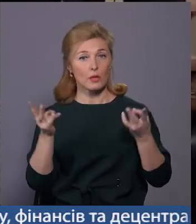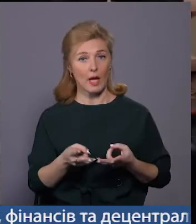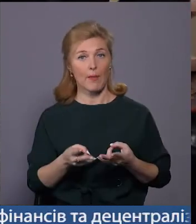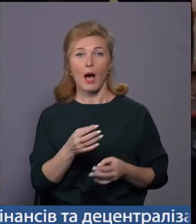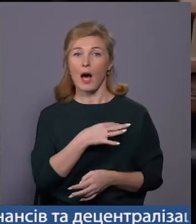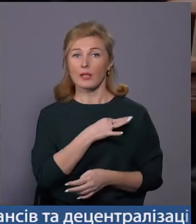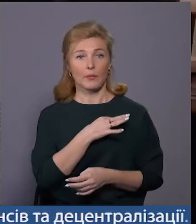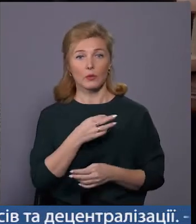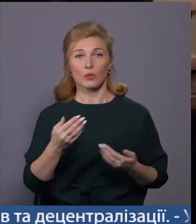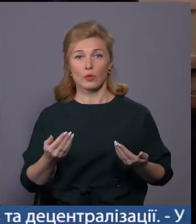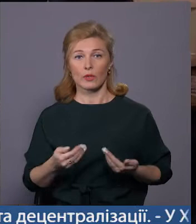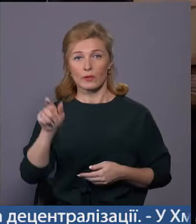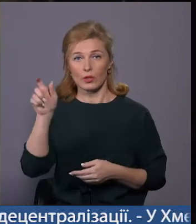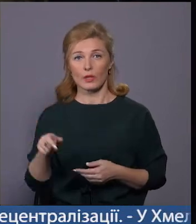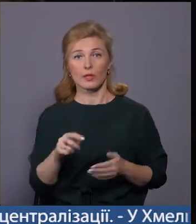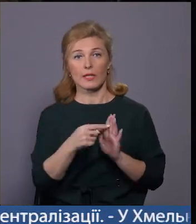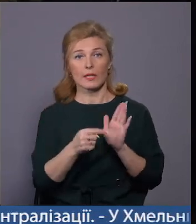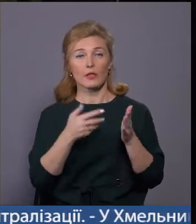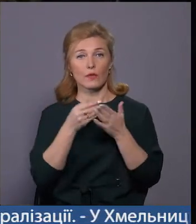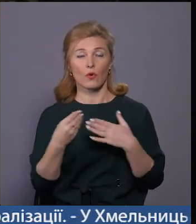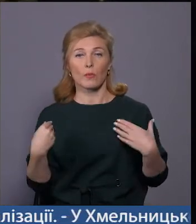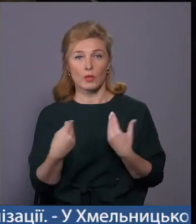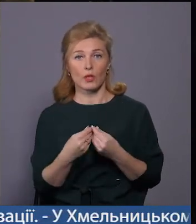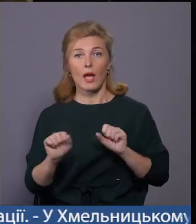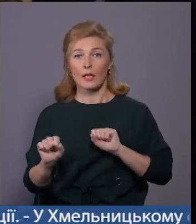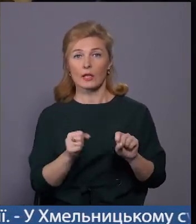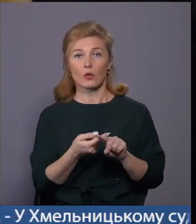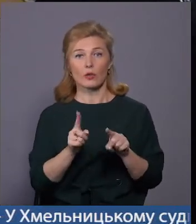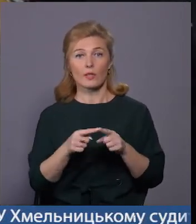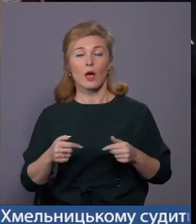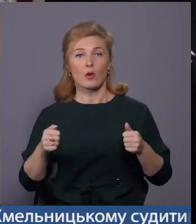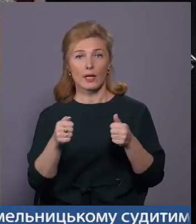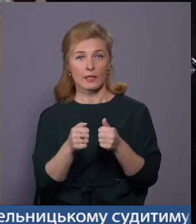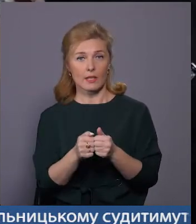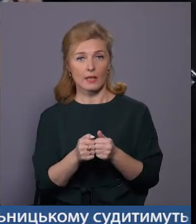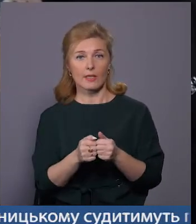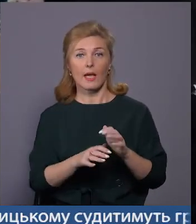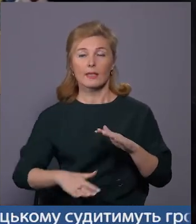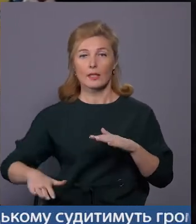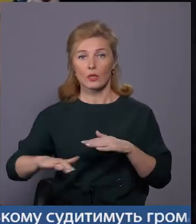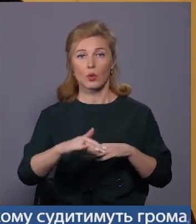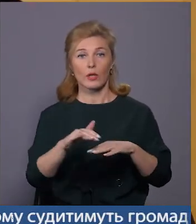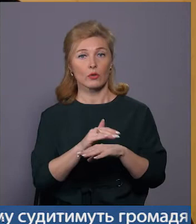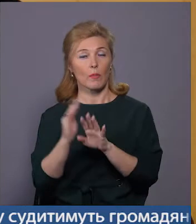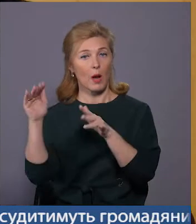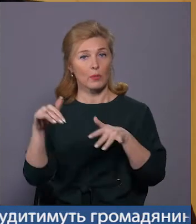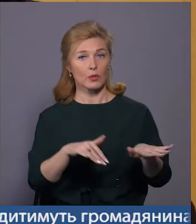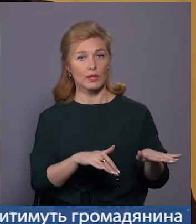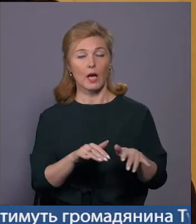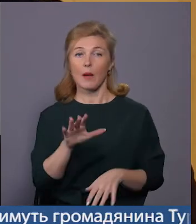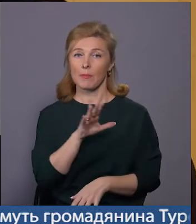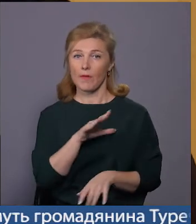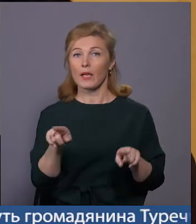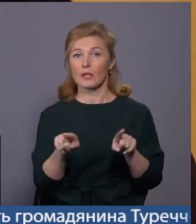а небайдужі містяни діляться своїми речами. Керують цим обміном волонтери громадської організації «Територія добра поділля». Буває